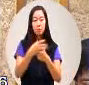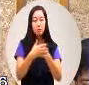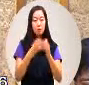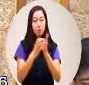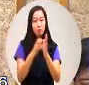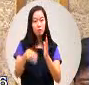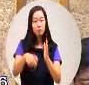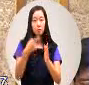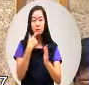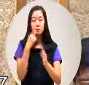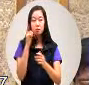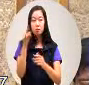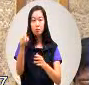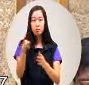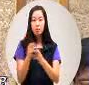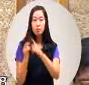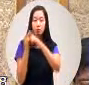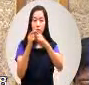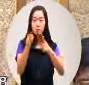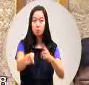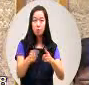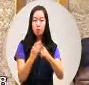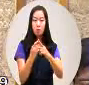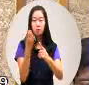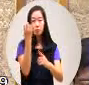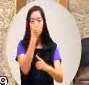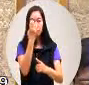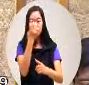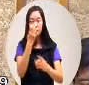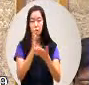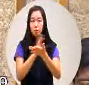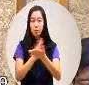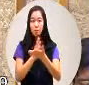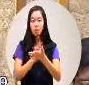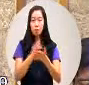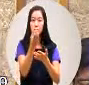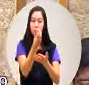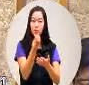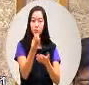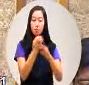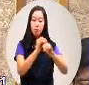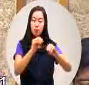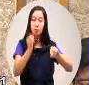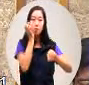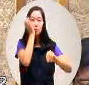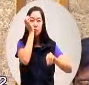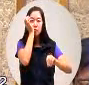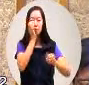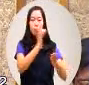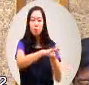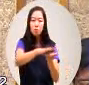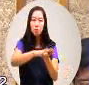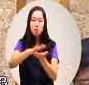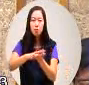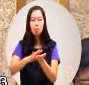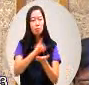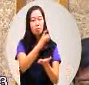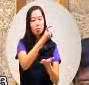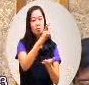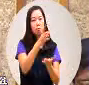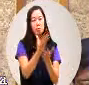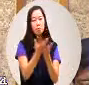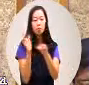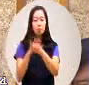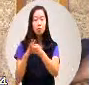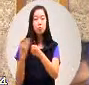局他们到现场会看的时候因为有些杀死可能没有办法清运所以他们补助给区工作了